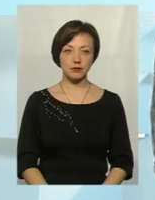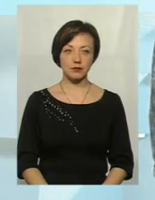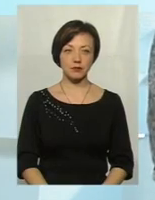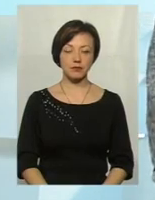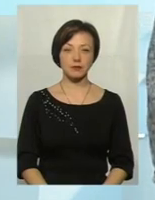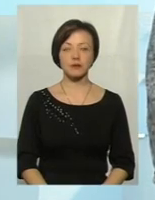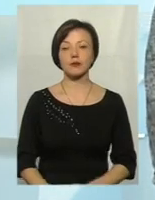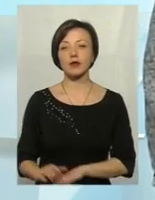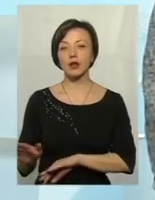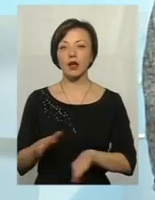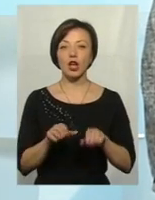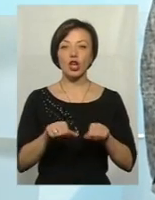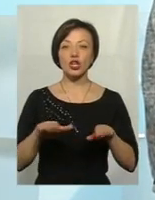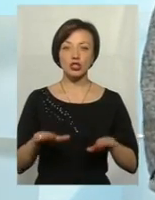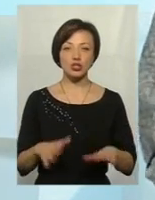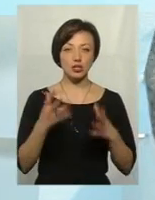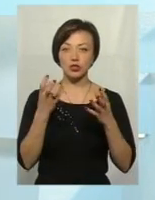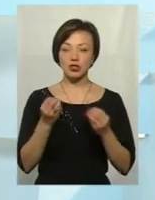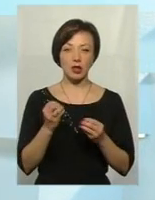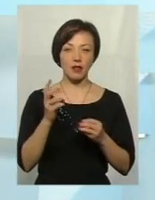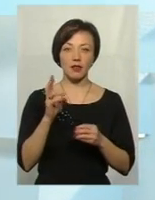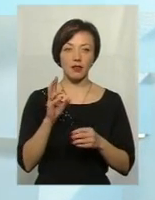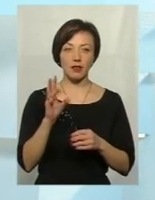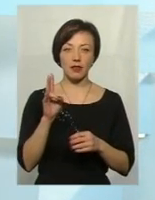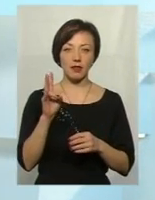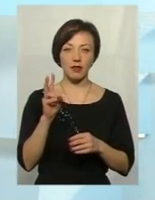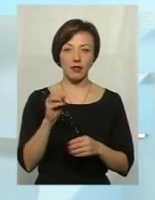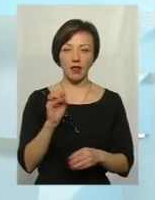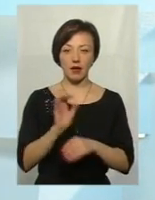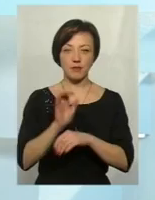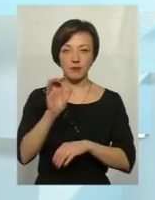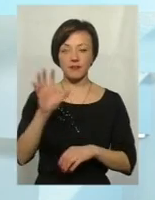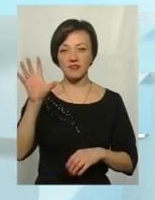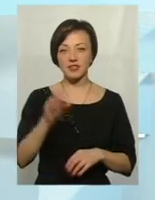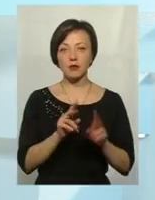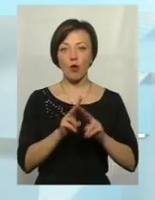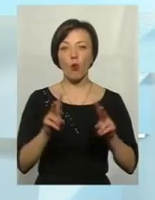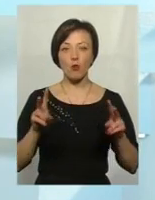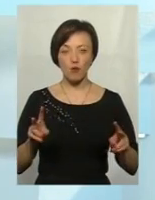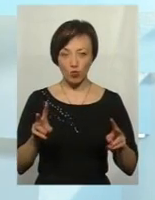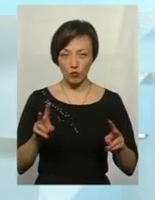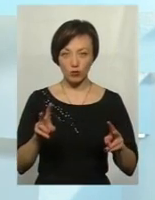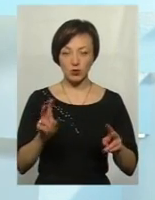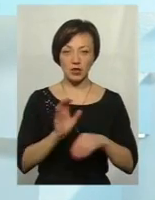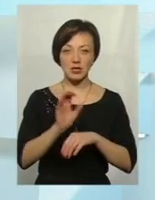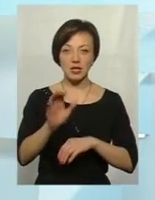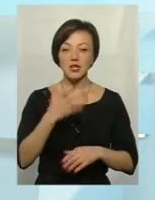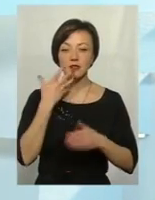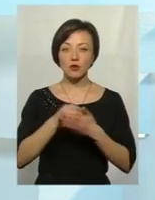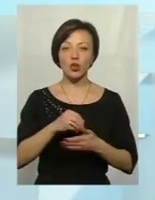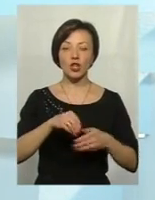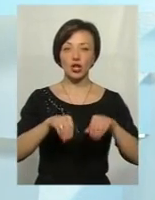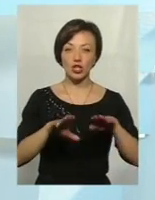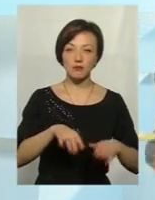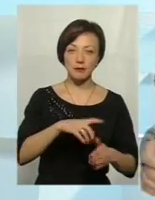Власне, рішення, може, ще й не дійшло до всіх, кому воно адресовувалося. Проте свої рішення ухвалили міська рада